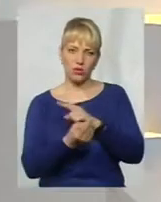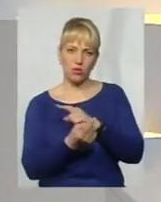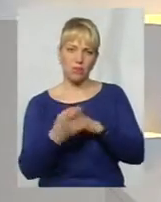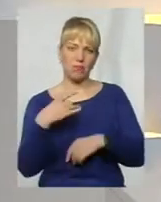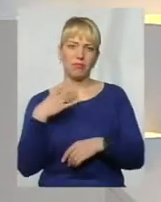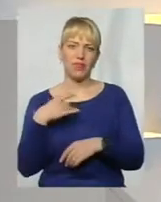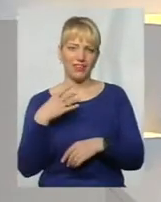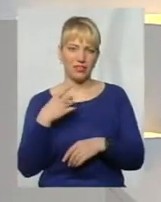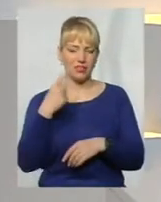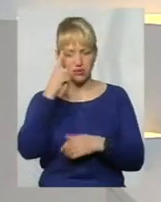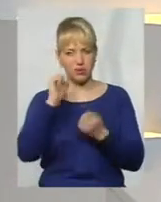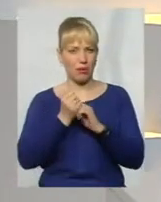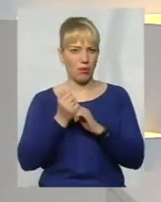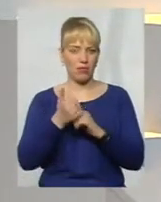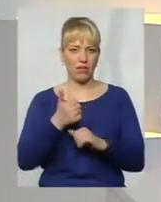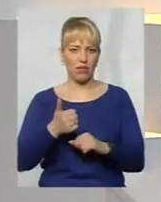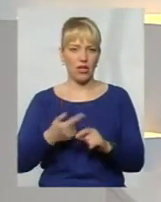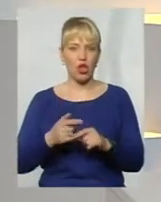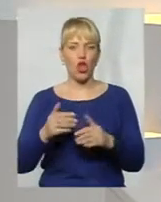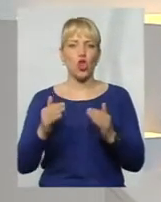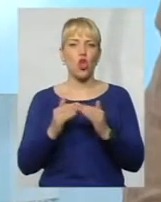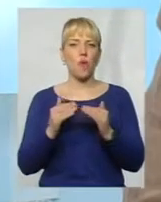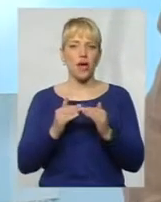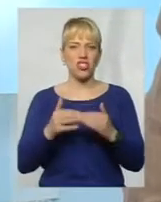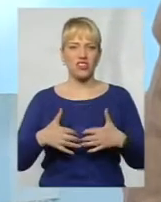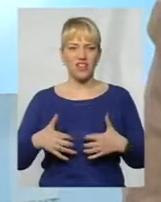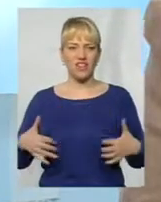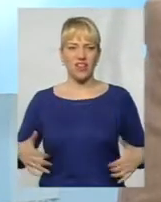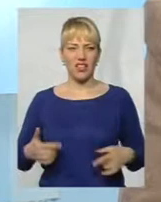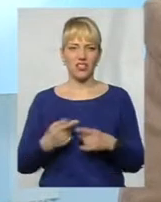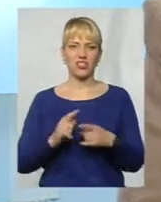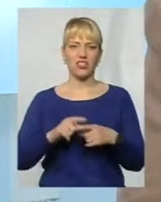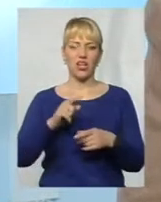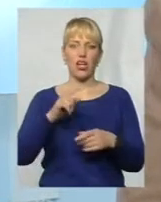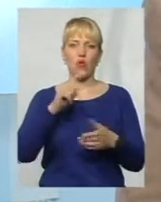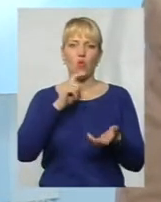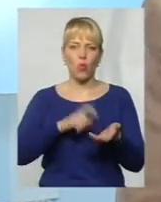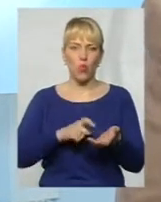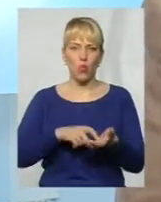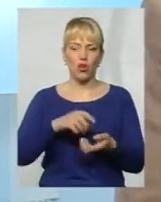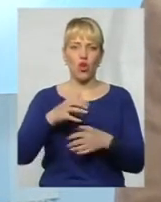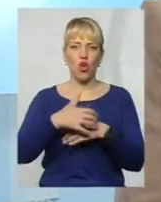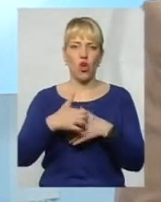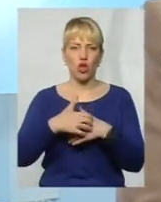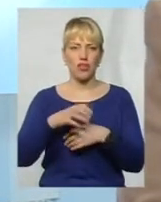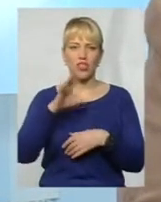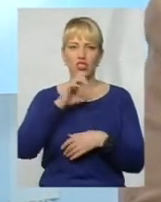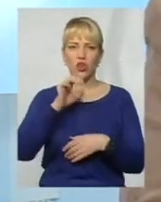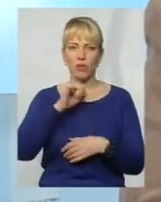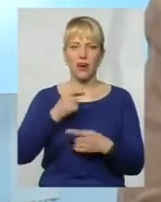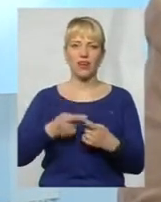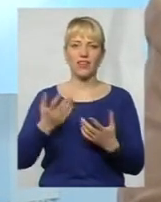Домашні тварини, це коти, собаки, кури, які вже встигли на той час